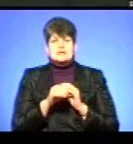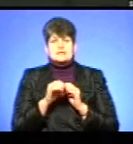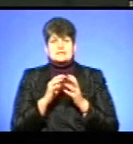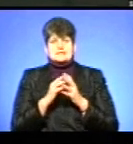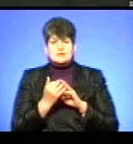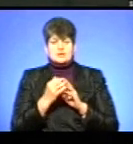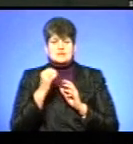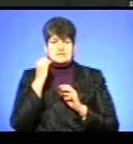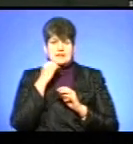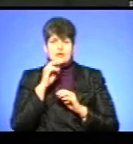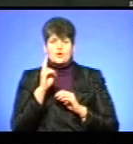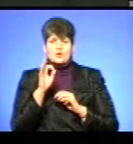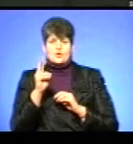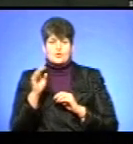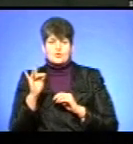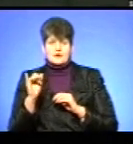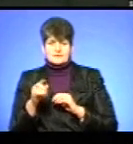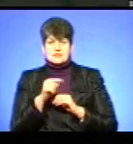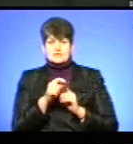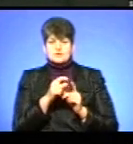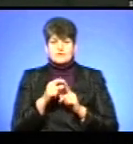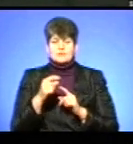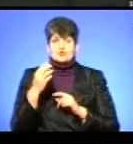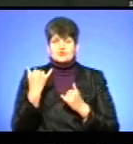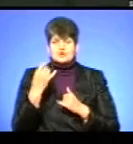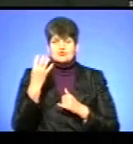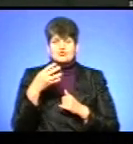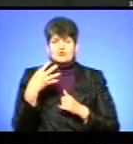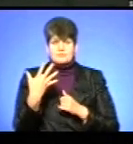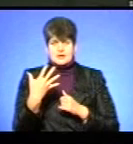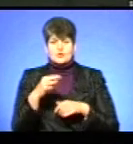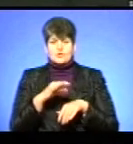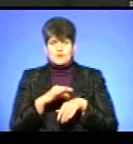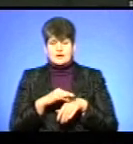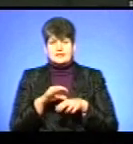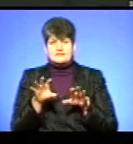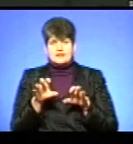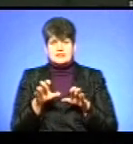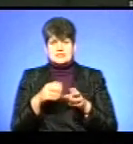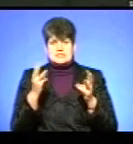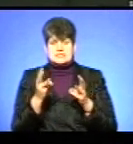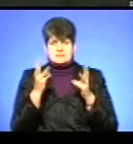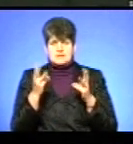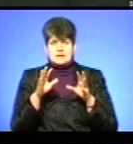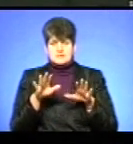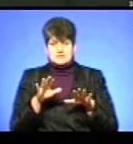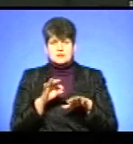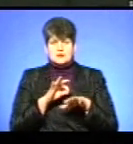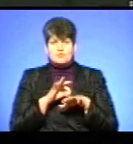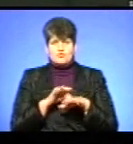Євгенія Шимчук. За її словами, сьогодні 45 заражених тварин спалять. На місці захоронення останків проведуть